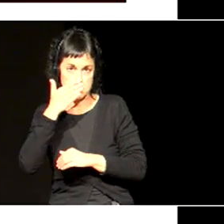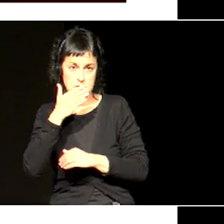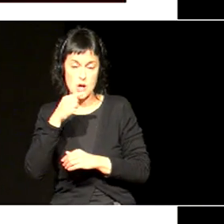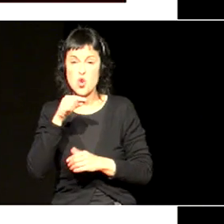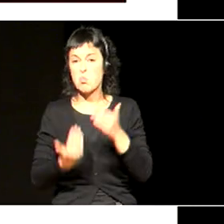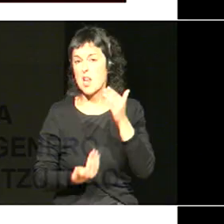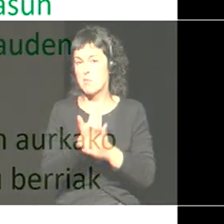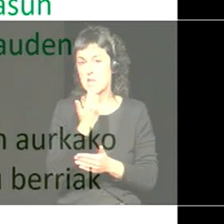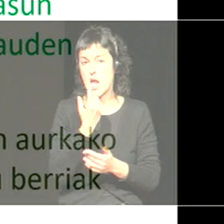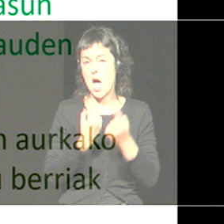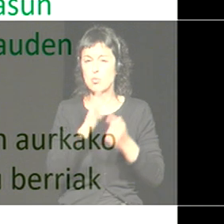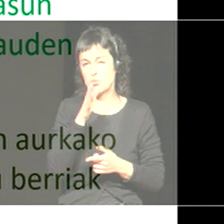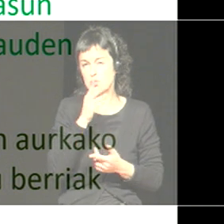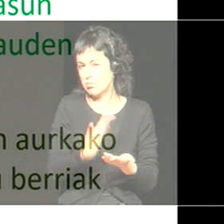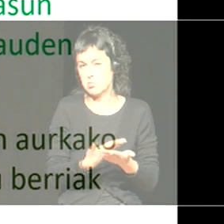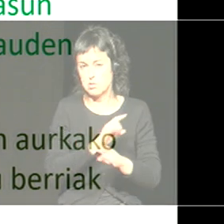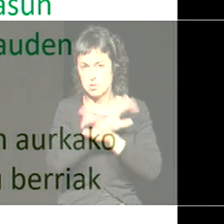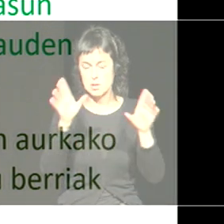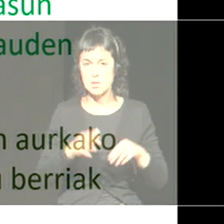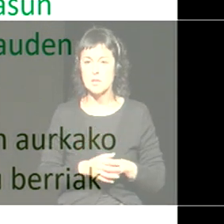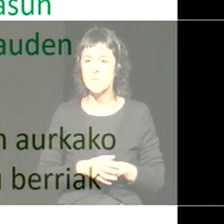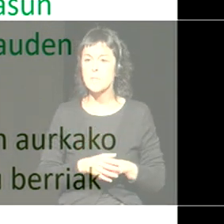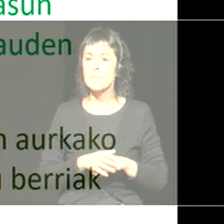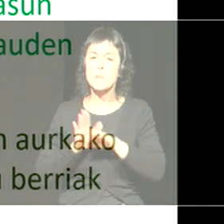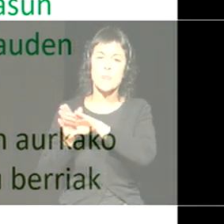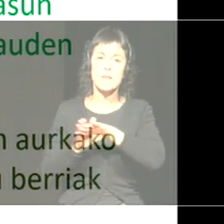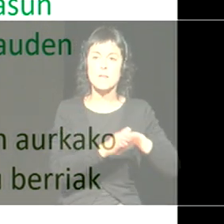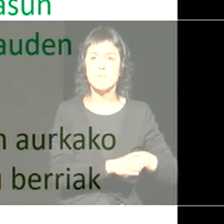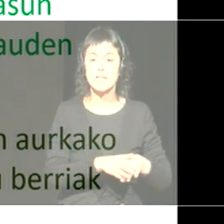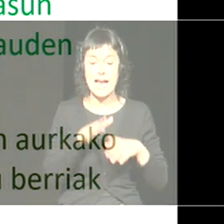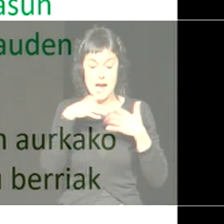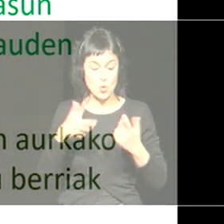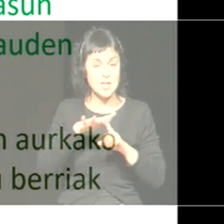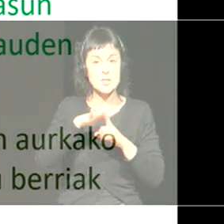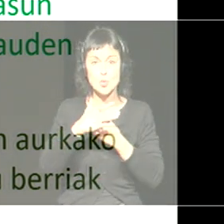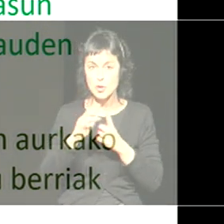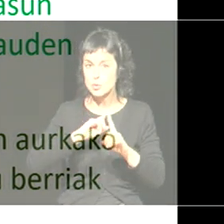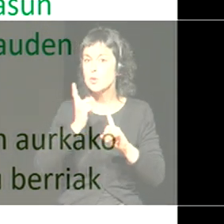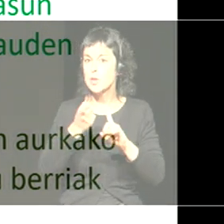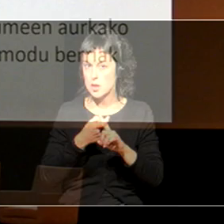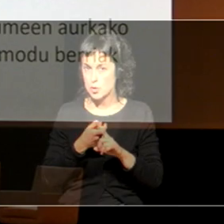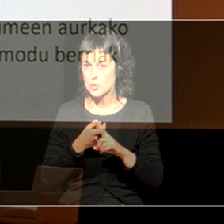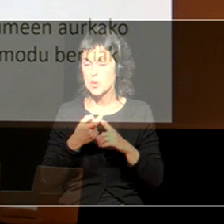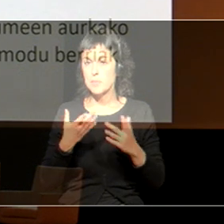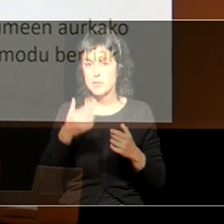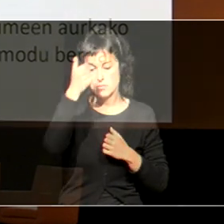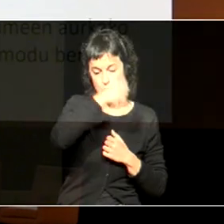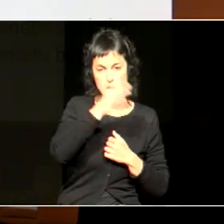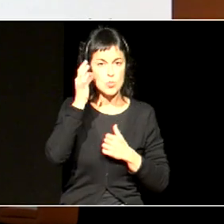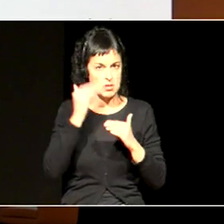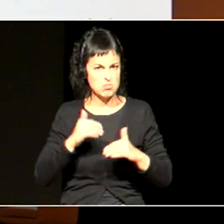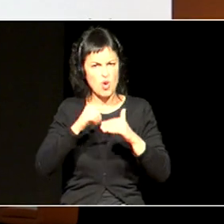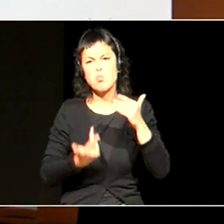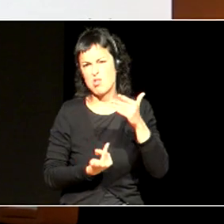geratu dira, es? Bestetik, egun gagoera, diagnostikoa hor, bai, bueno, emakumeta gizonen berdintasuna, gaur goizan ere